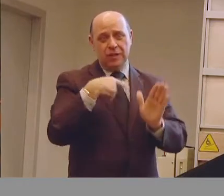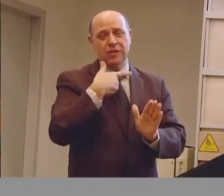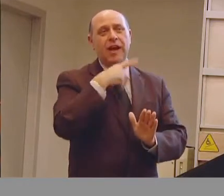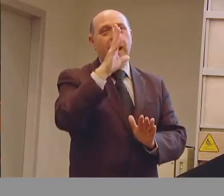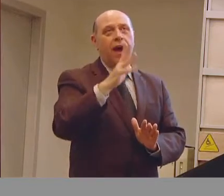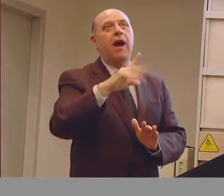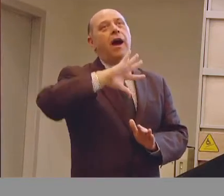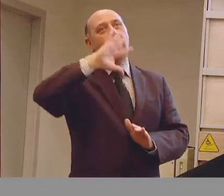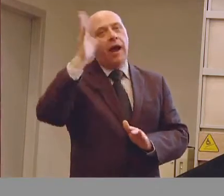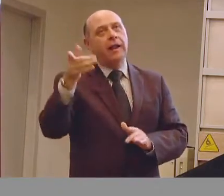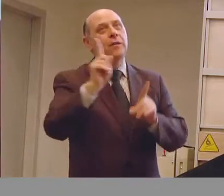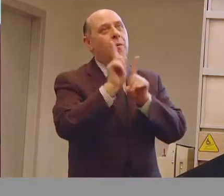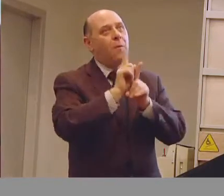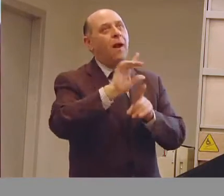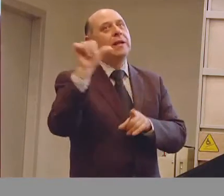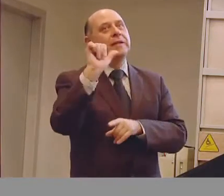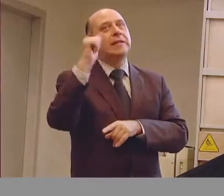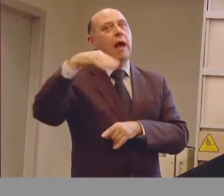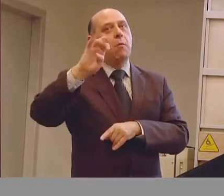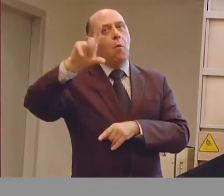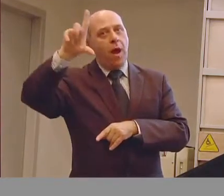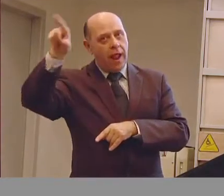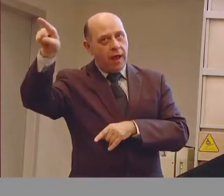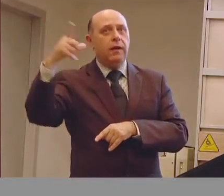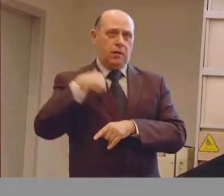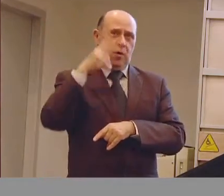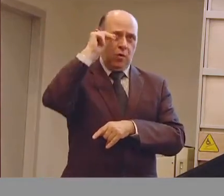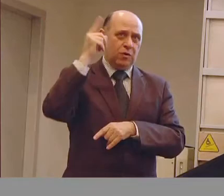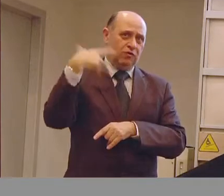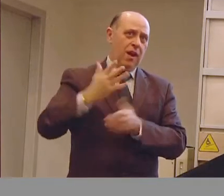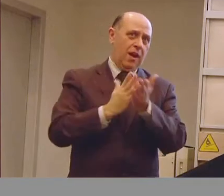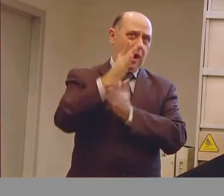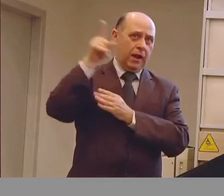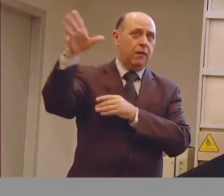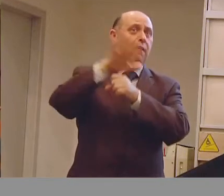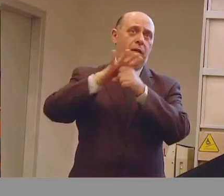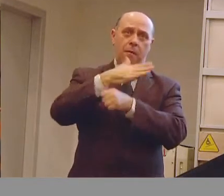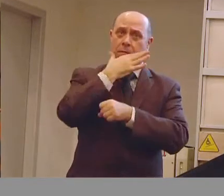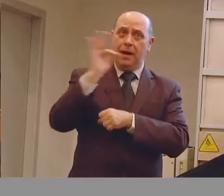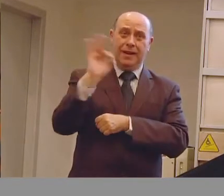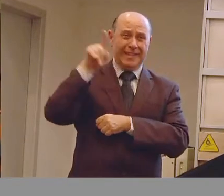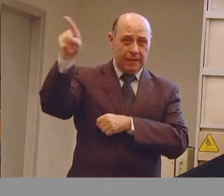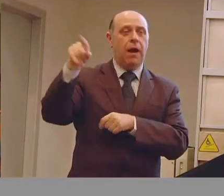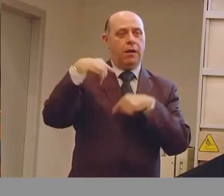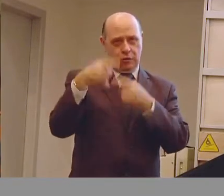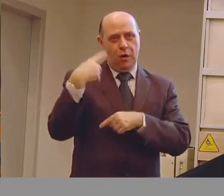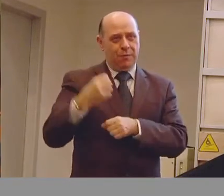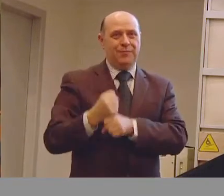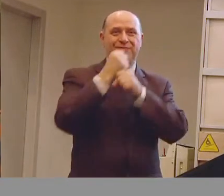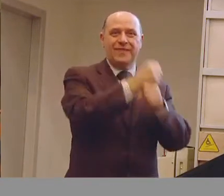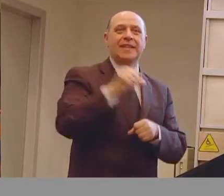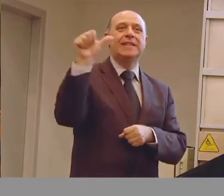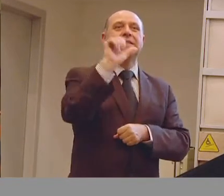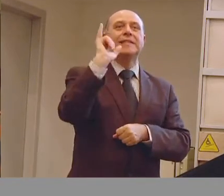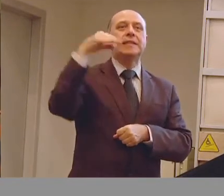in particolar modo il caso di Falvo Sammelo, un ragazzo che io conosco da tanti anni, una famiglia fantastica, lascio la parola a